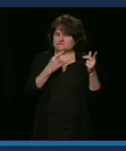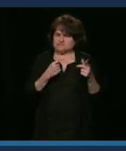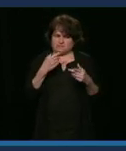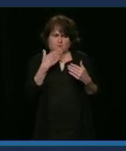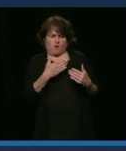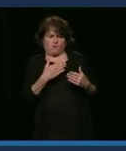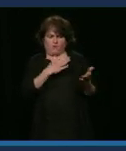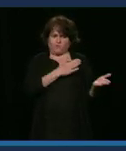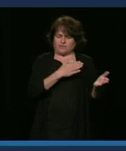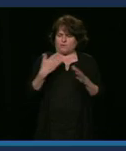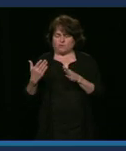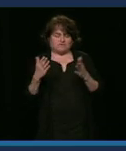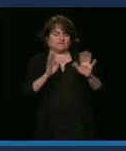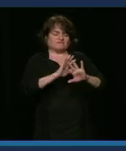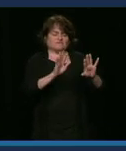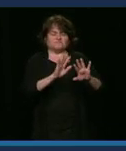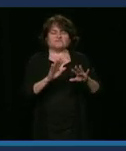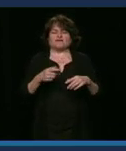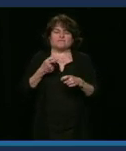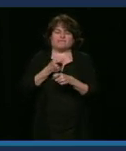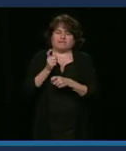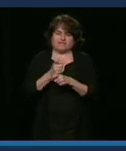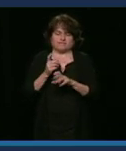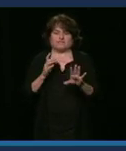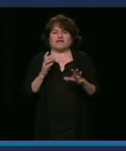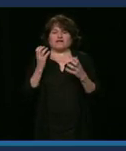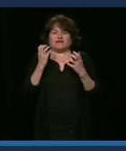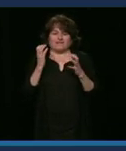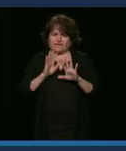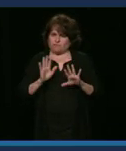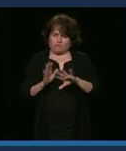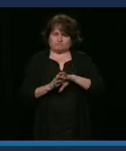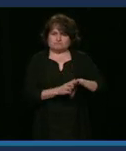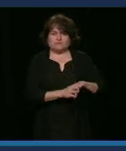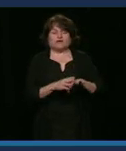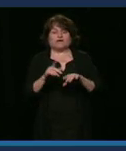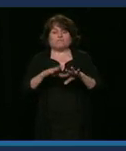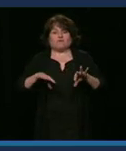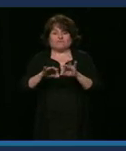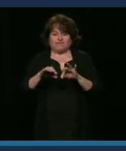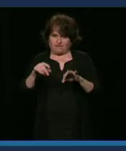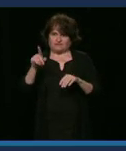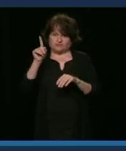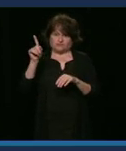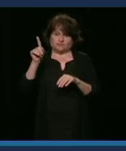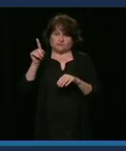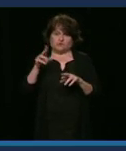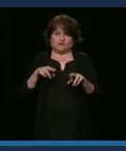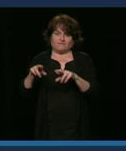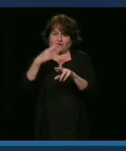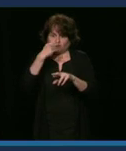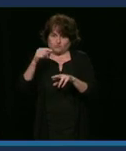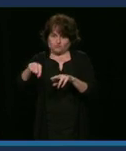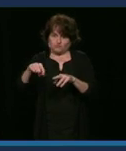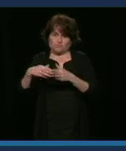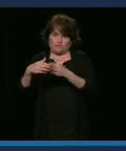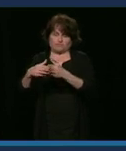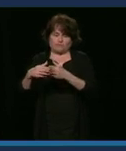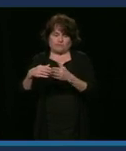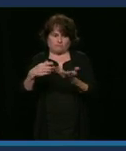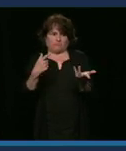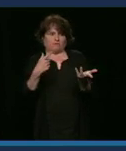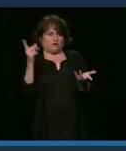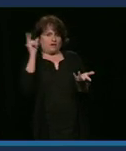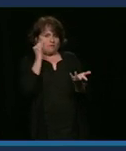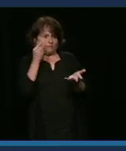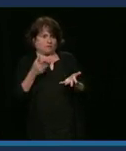Alors, non, mais blague à part, Mme la Présidente. C'est un dossier qui est effectivement très, très, très, très important. C'est la première fois qu'on m'en parle ici. Alors, merci aux collègues Denis Ligand.